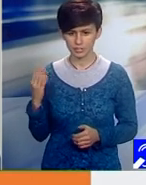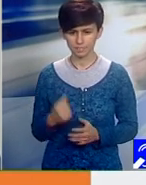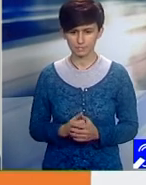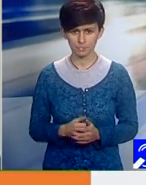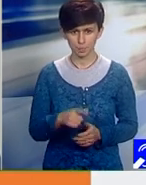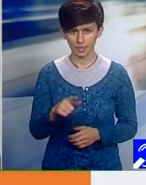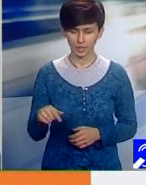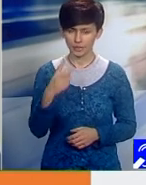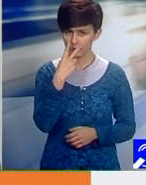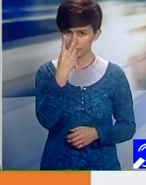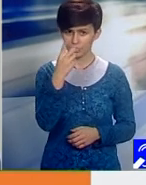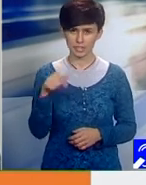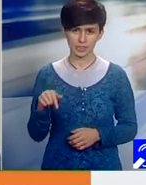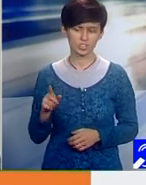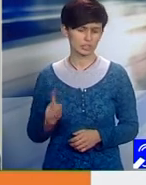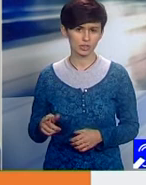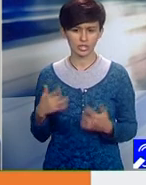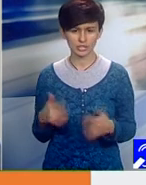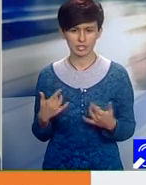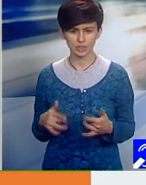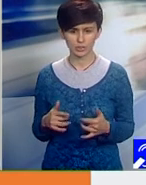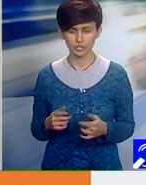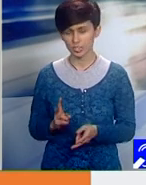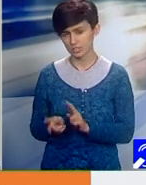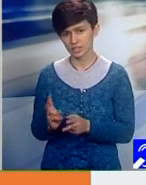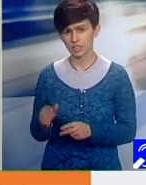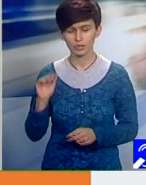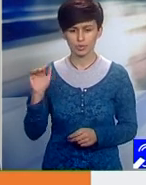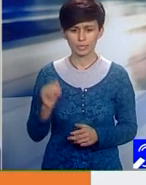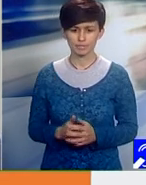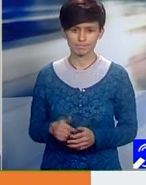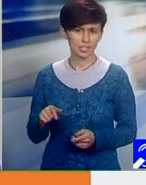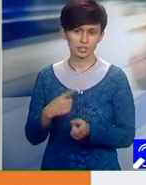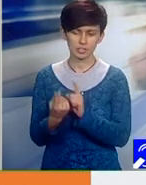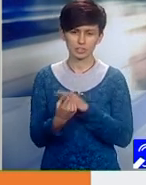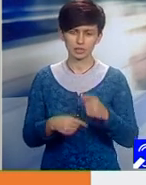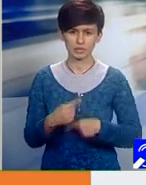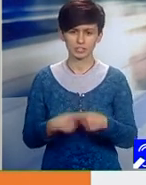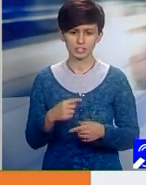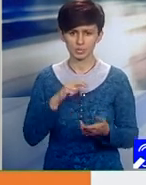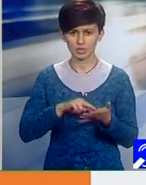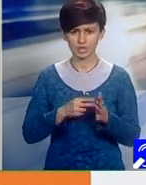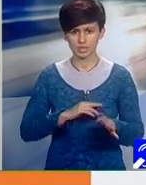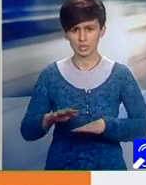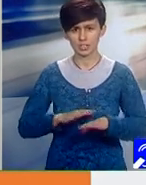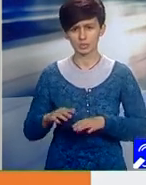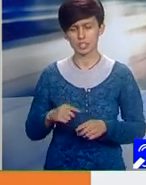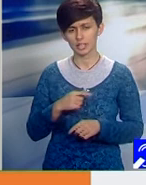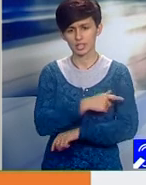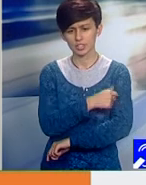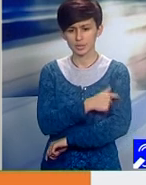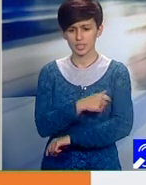Cum vedeți dumneavoastră această ordonanță de urgență care, până la urmă, schimbă sistemul de management al spitalelor?